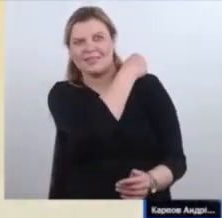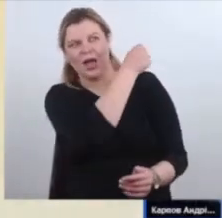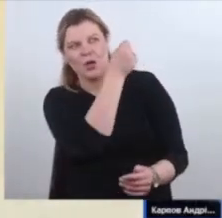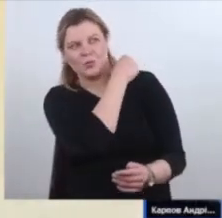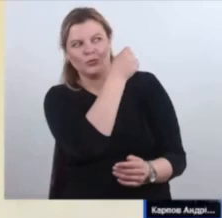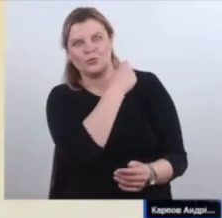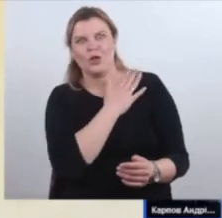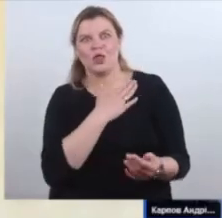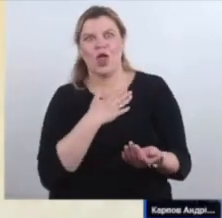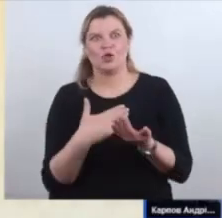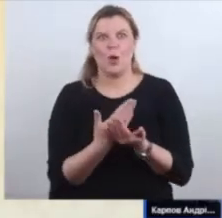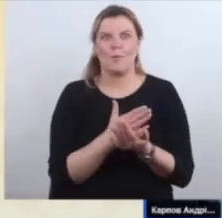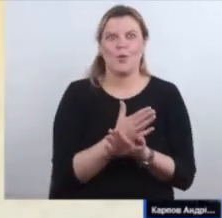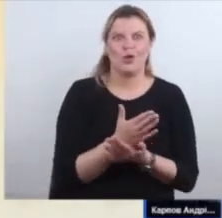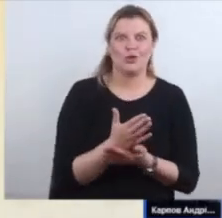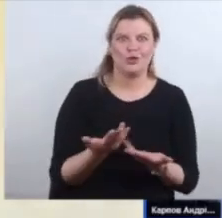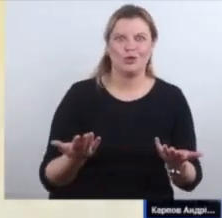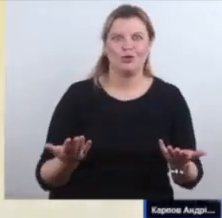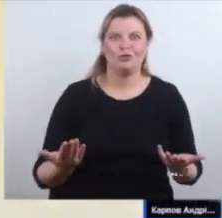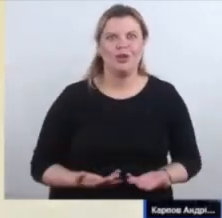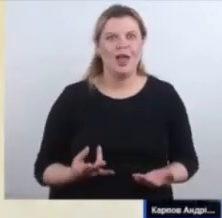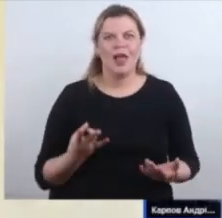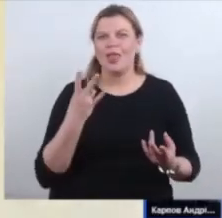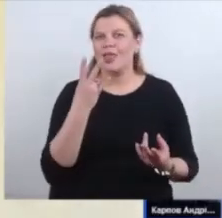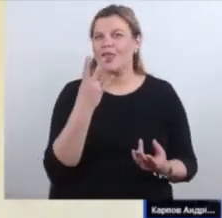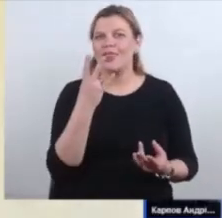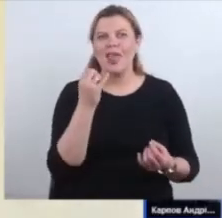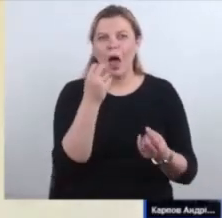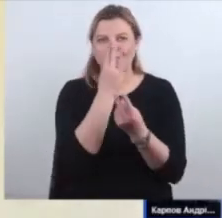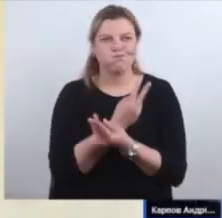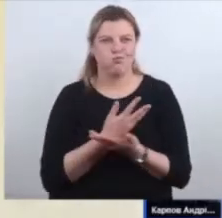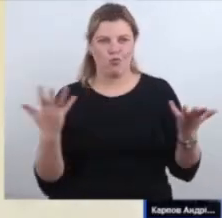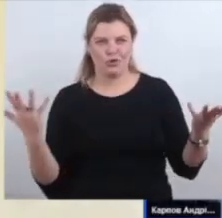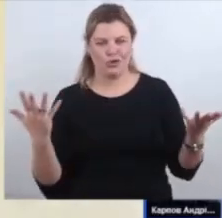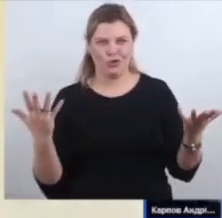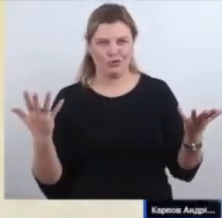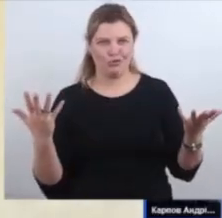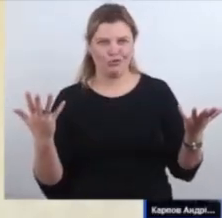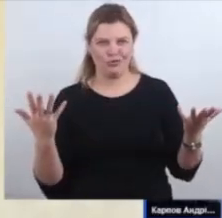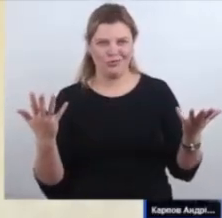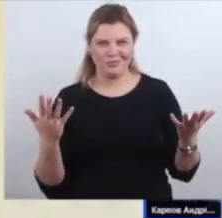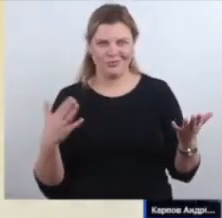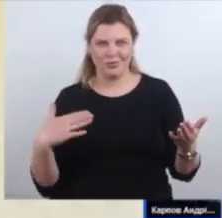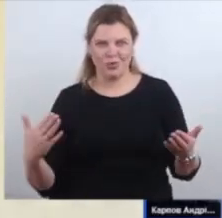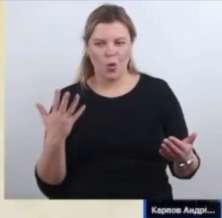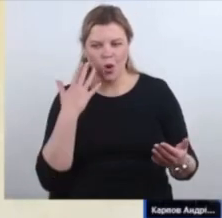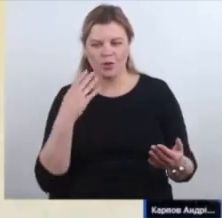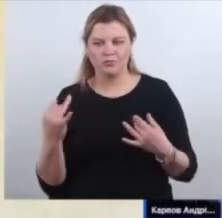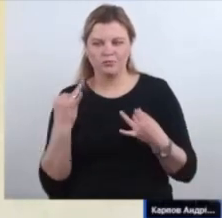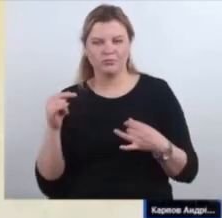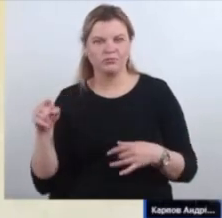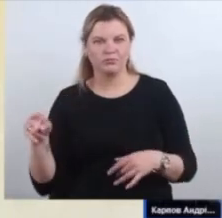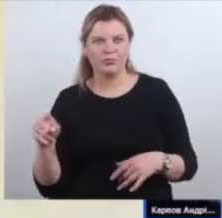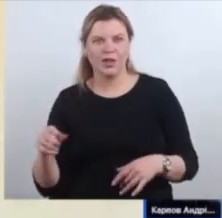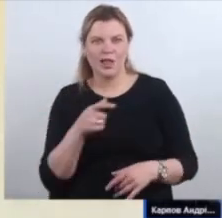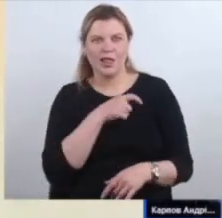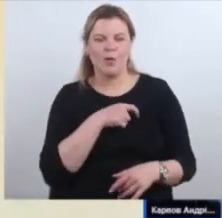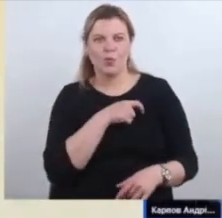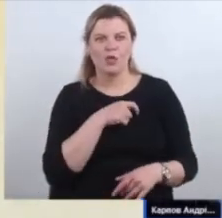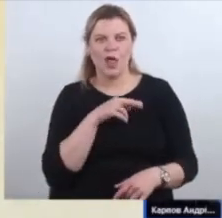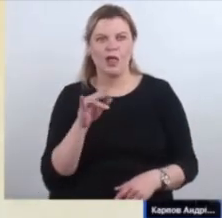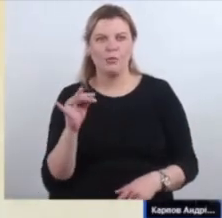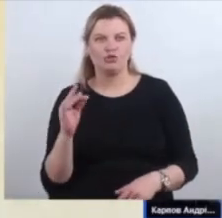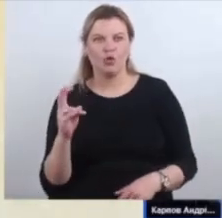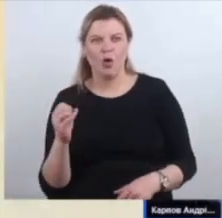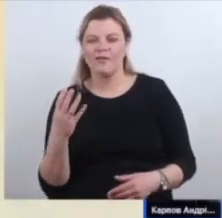з непублічної сторони. Коли ми почули розмову депутата Ямщикова зі своїм співрозмовником,